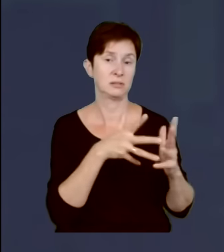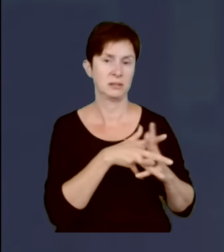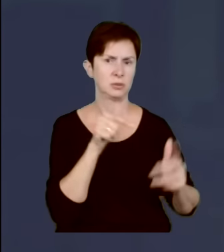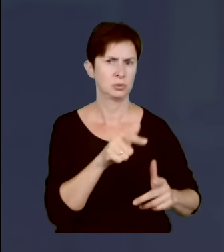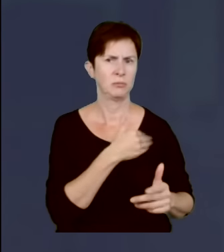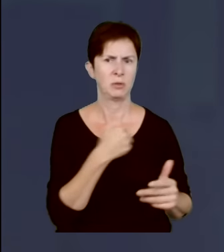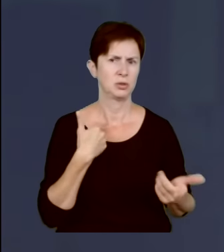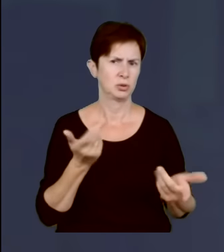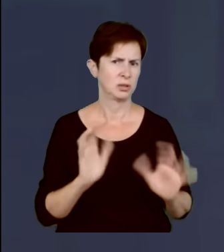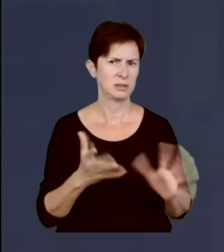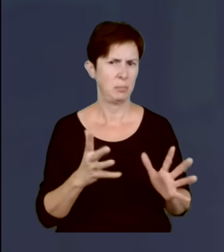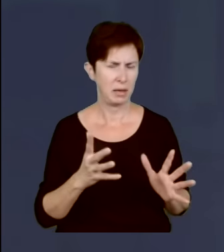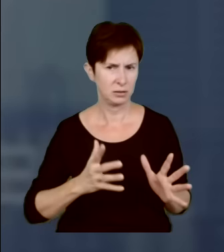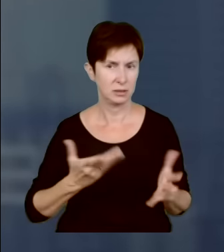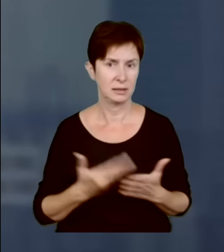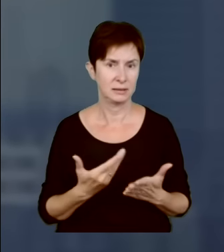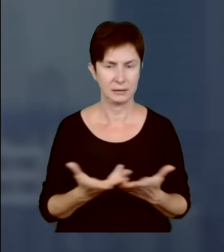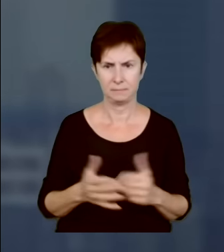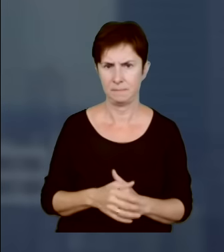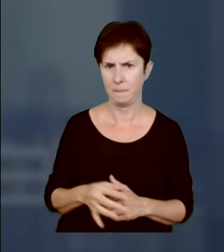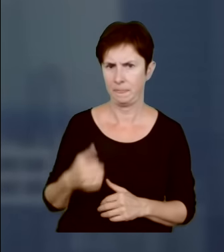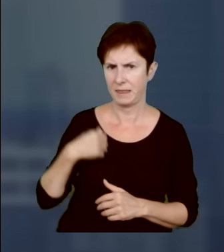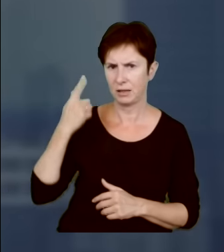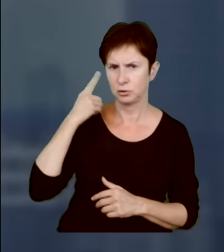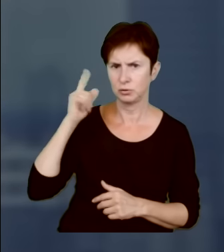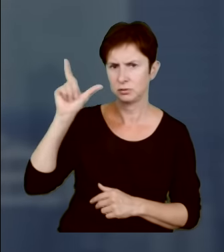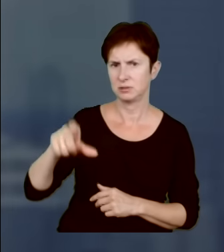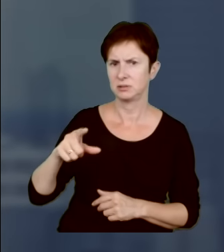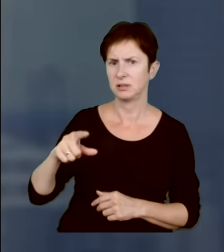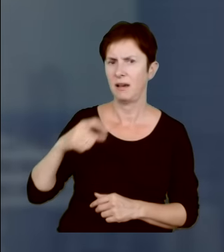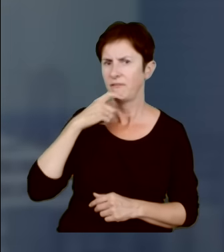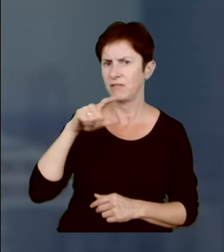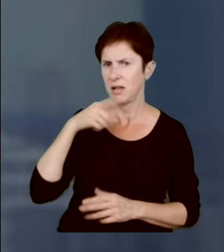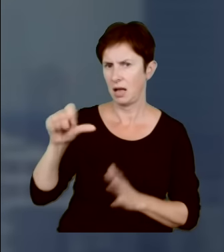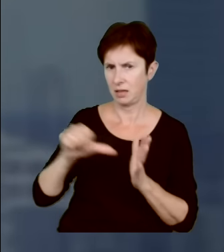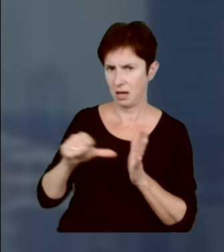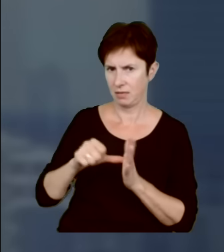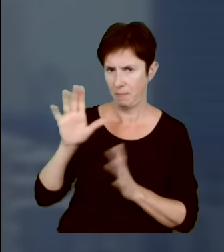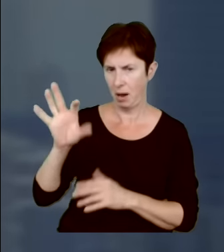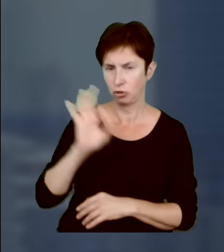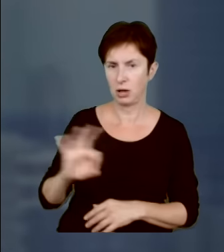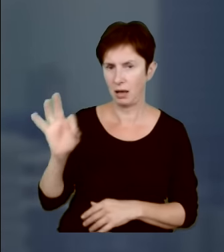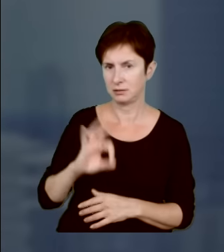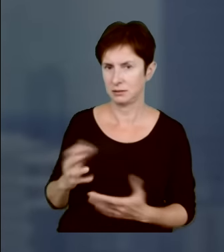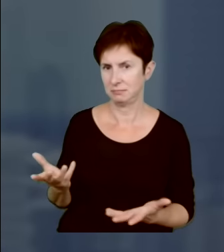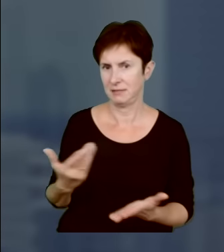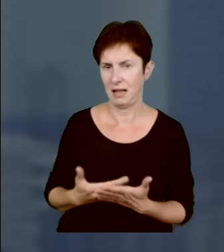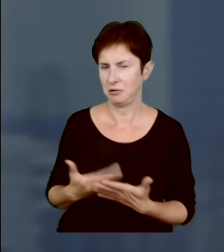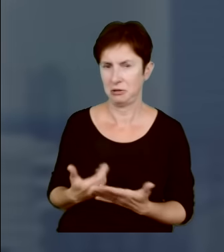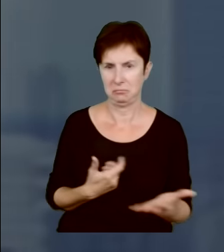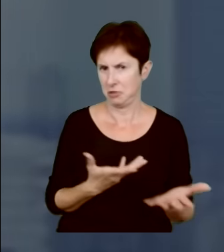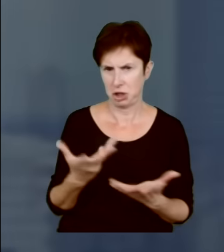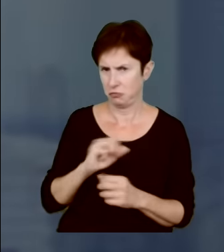dzieje złego. Teraz słyszałam, że z Finlandii znowu kandydat miałby szansę. Aha, no właśnie. związku z czym, nie wiem czy to jest